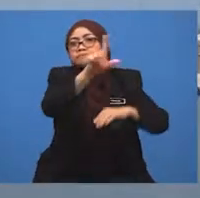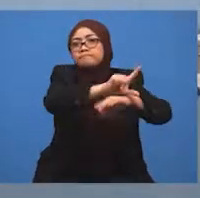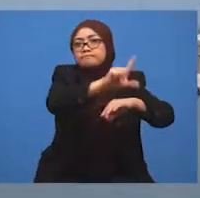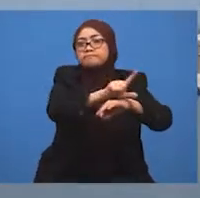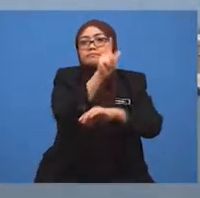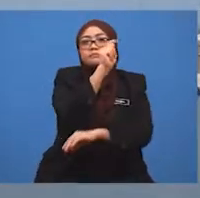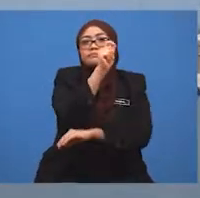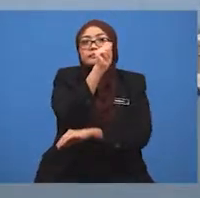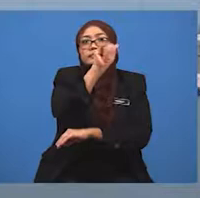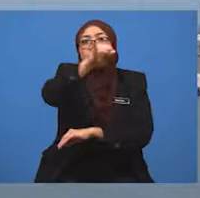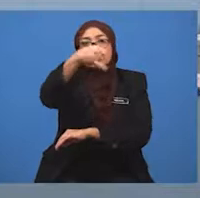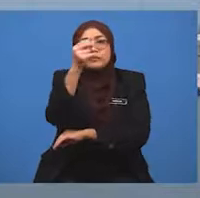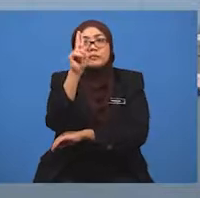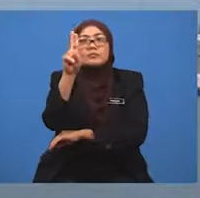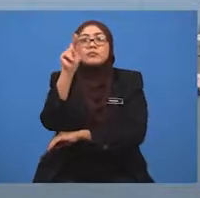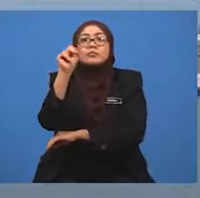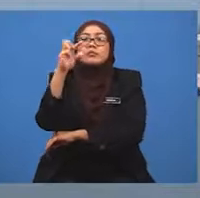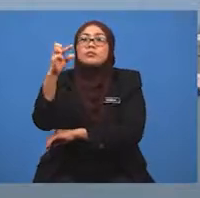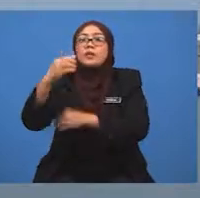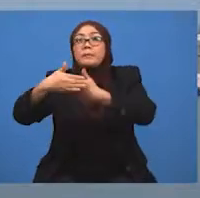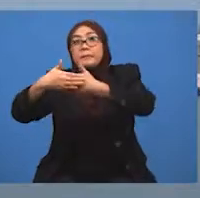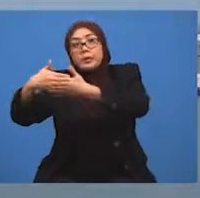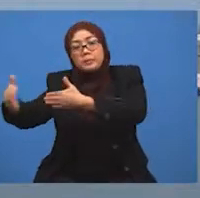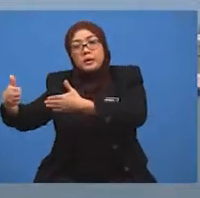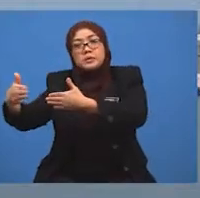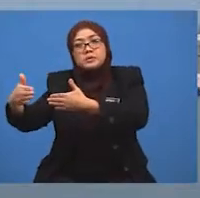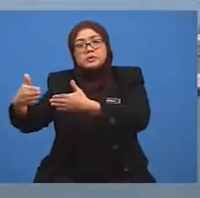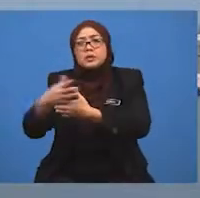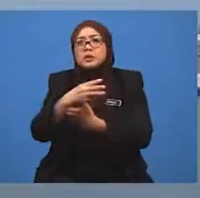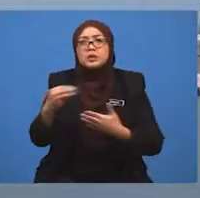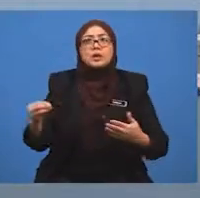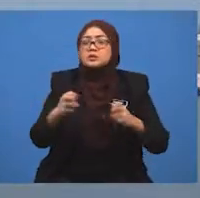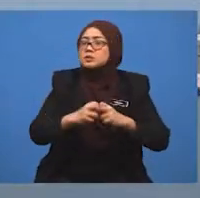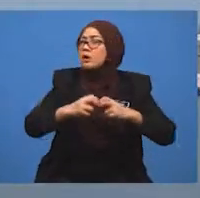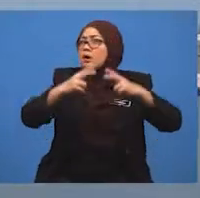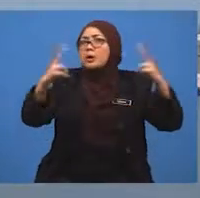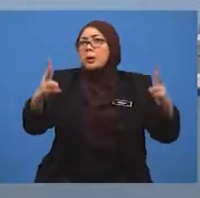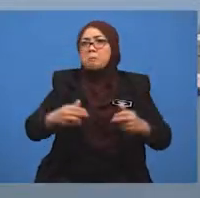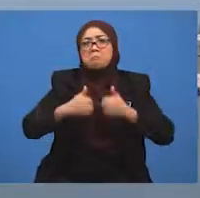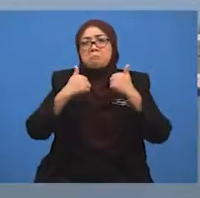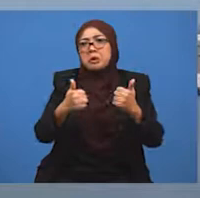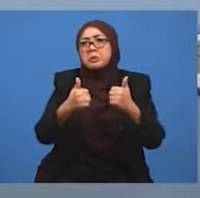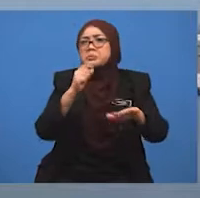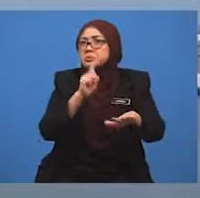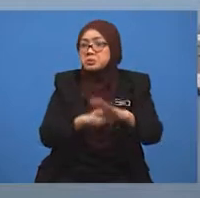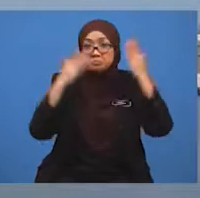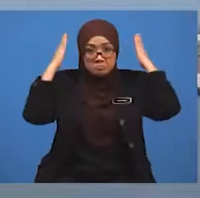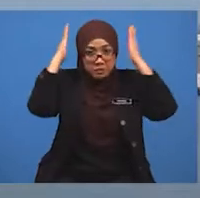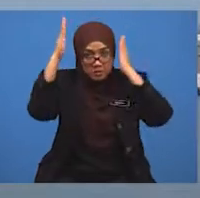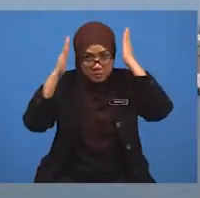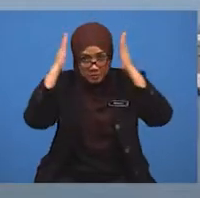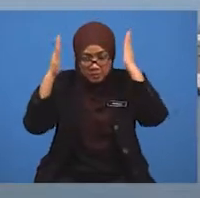Pelepas iaitu terminal kontena paling canggih di Malaysia. Ia merupakan